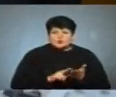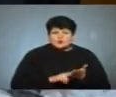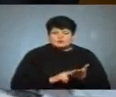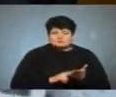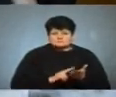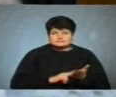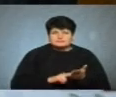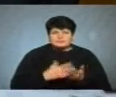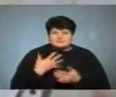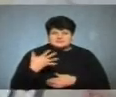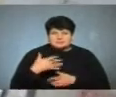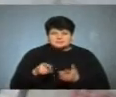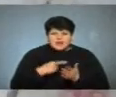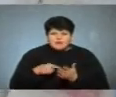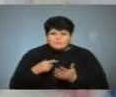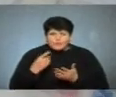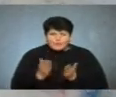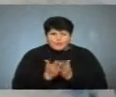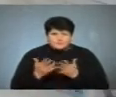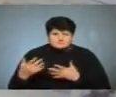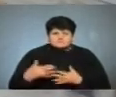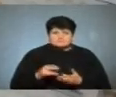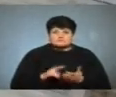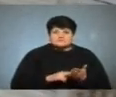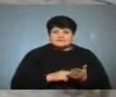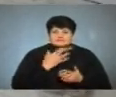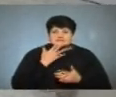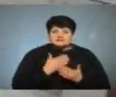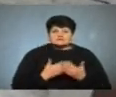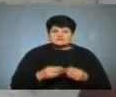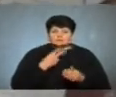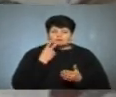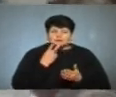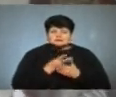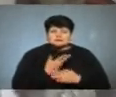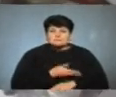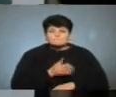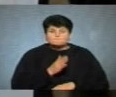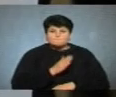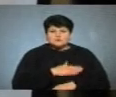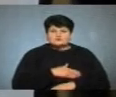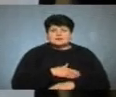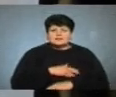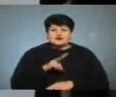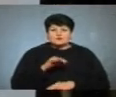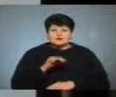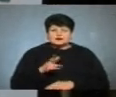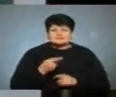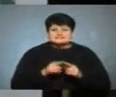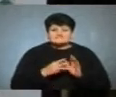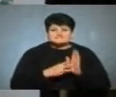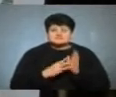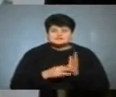альбомів із марками. Він розповідає, що на національній виставці представив експонат польські лауреати премії Нобеля. Це 80